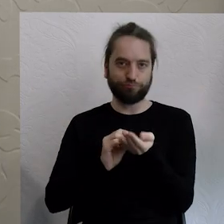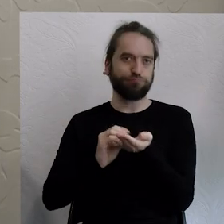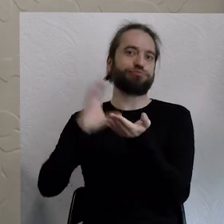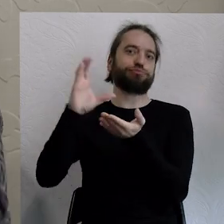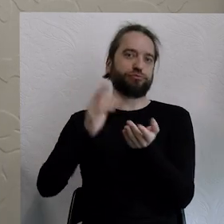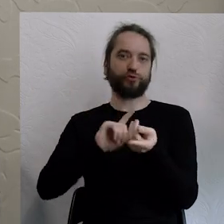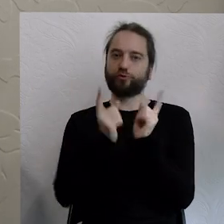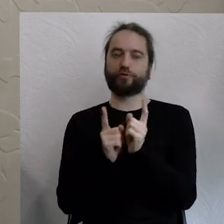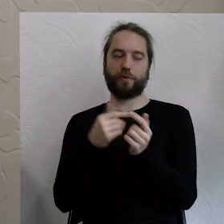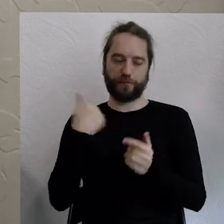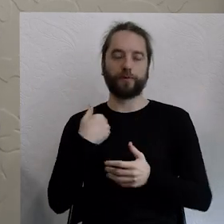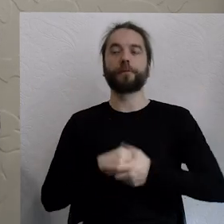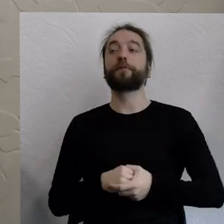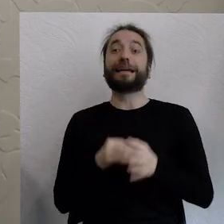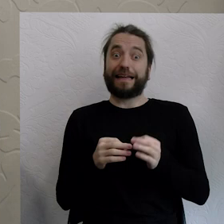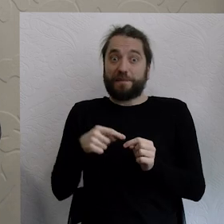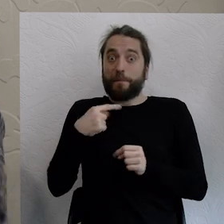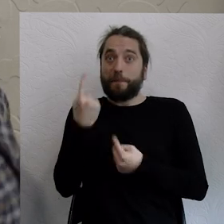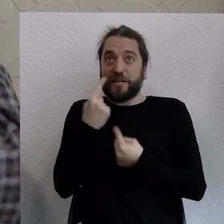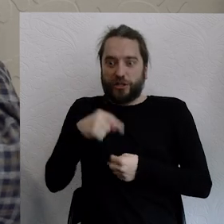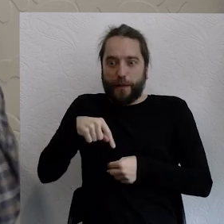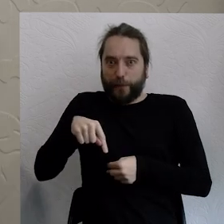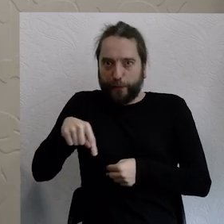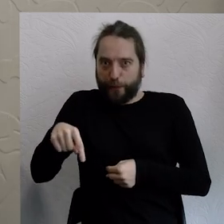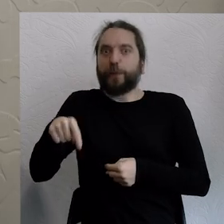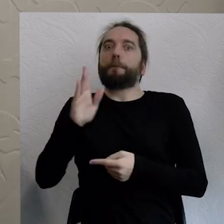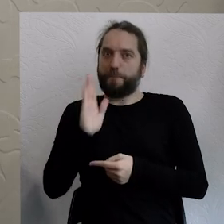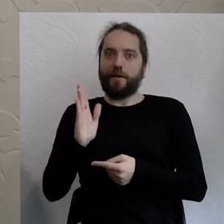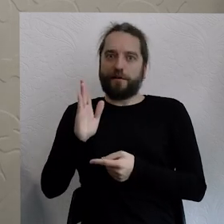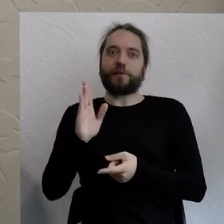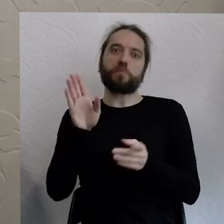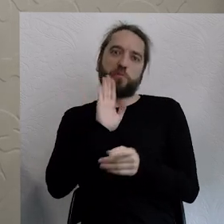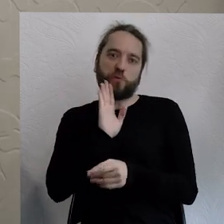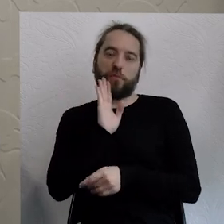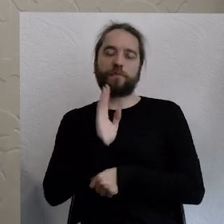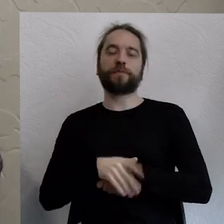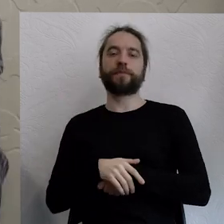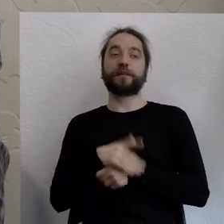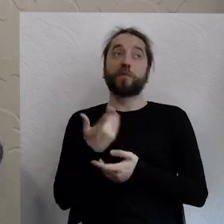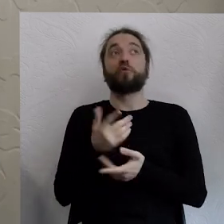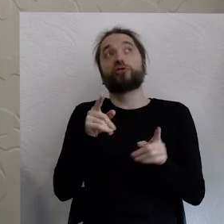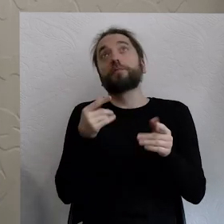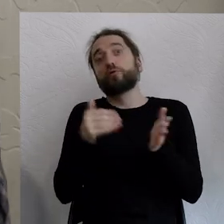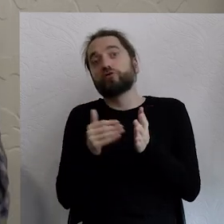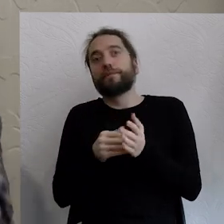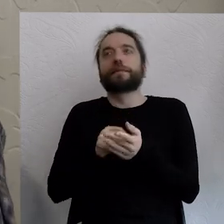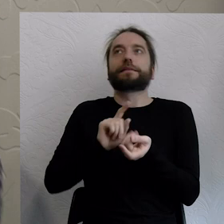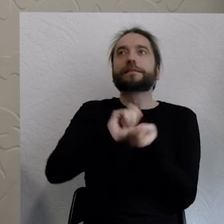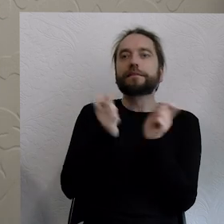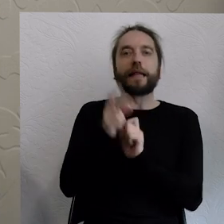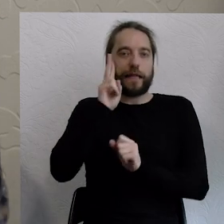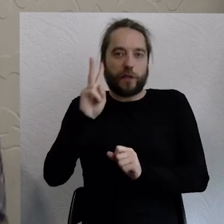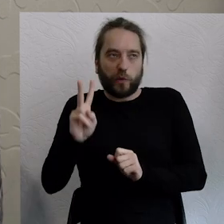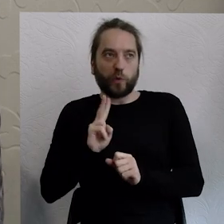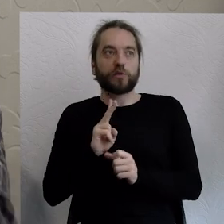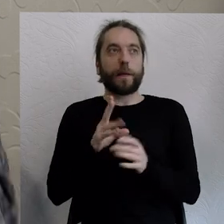może przed podobnym momentem, który wymaga właśnie jakichś innowacji instytucjonalnych, być może w połączeniu właśnie ze sztuczną inteligencją,